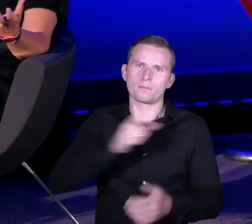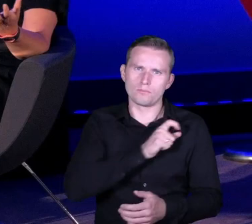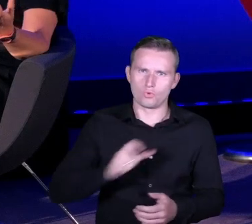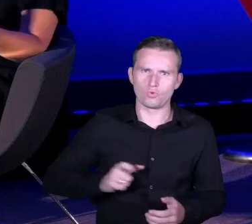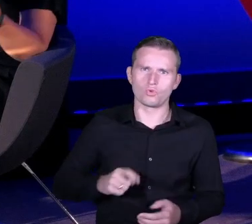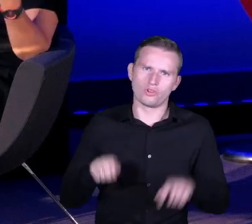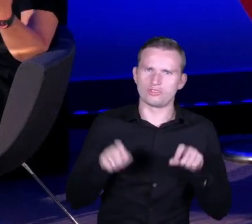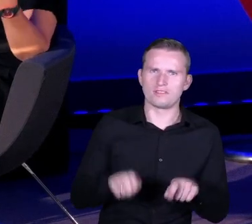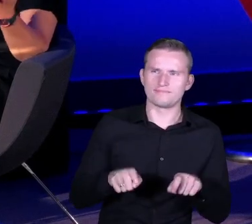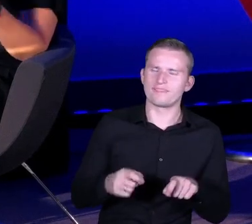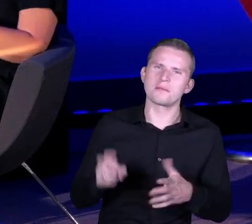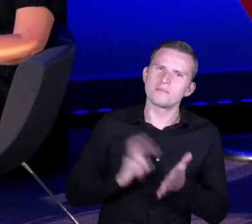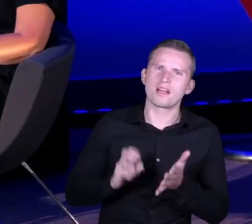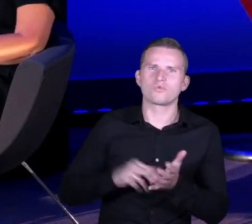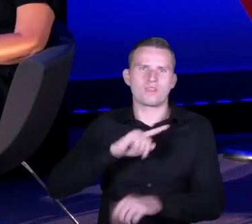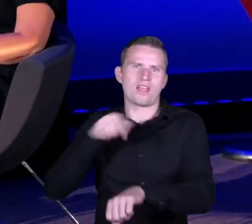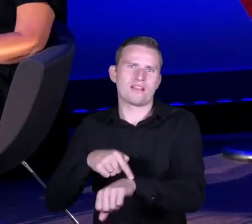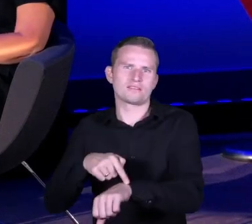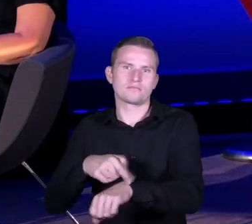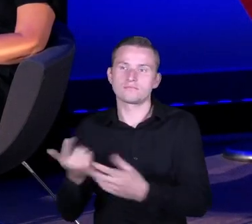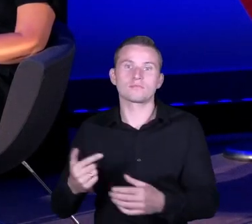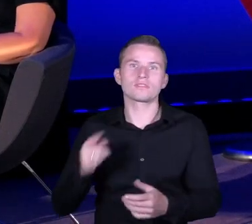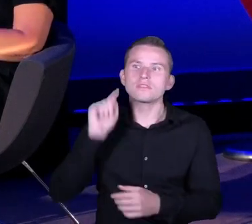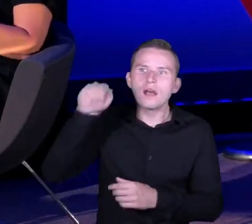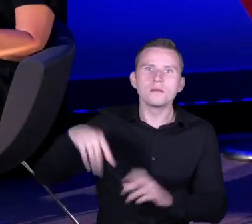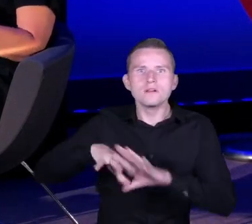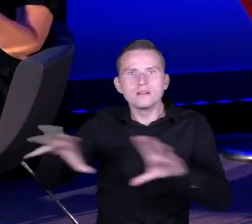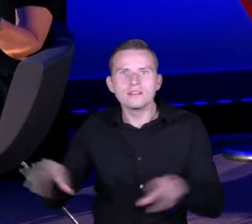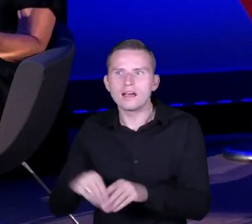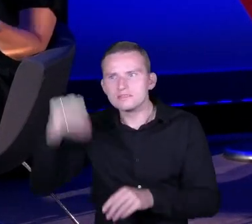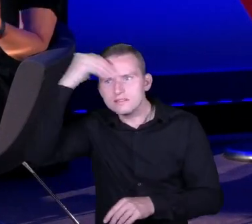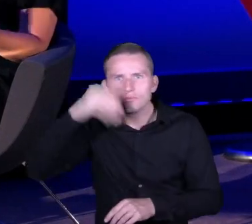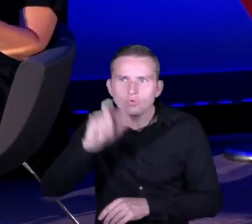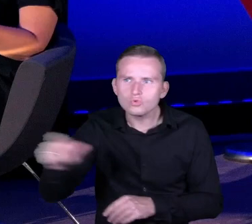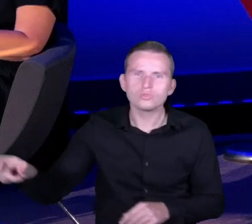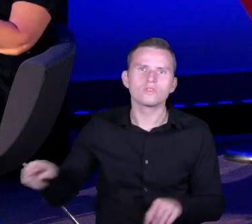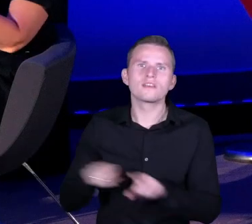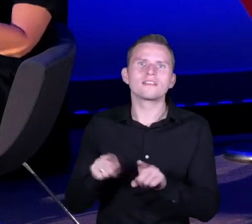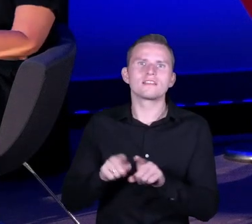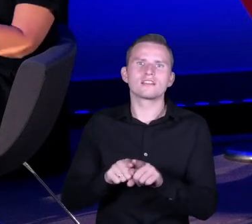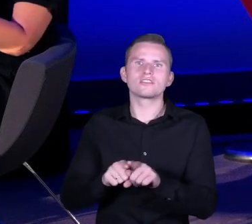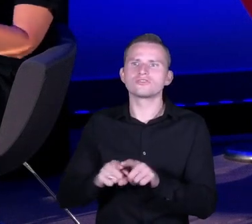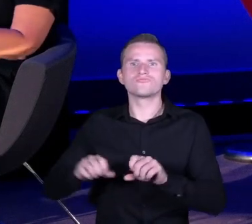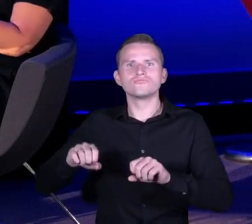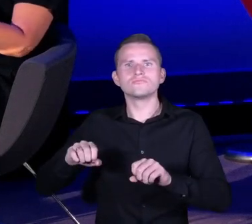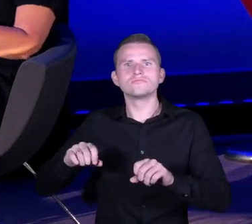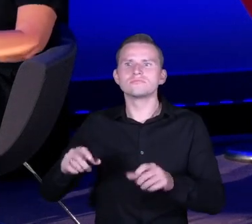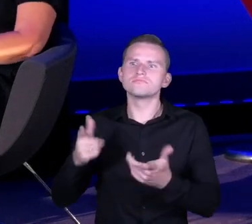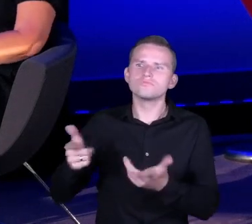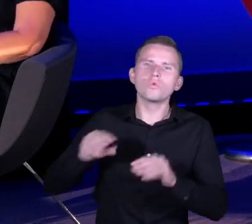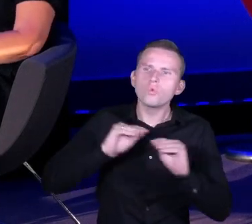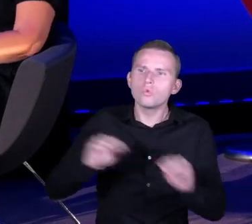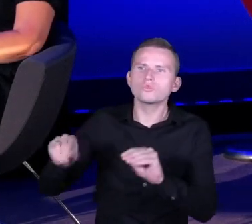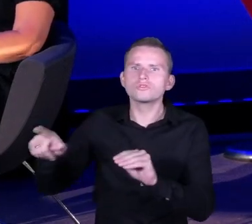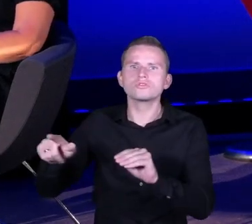lekcji. Tak? Bo bycie tam, zaraz z uczniami i wprowadzanie w życie tego, o czym, nie wiem, czytam, uczę się, rozmawiam,